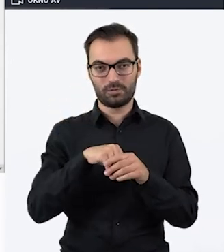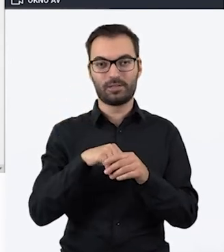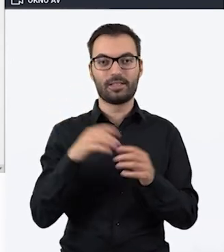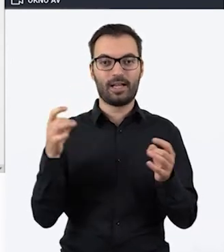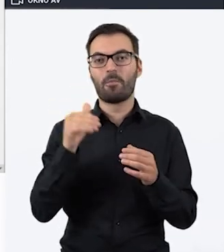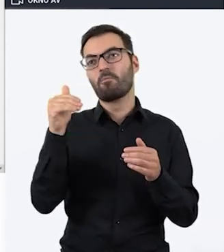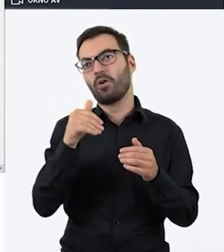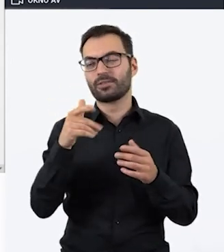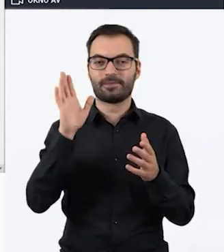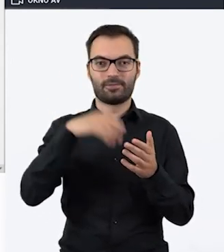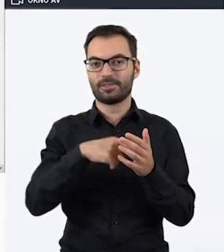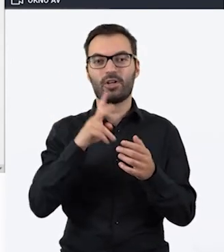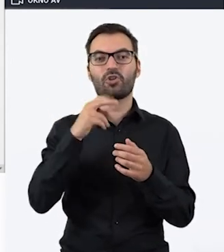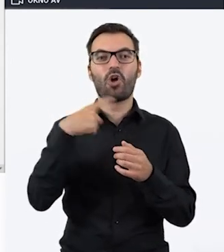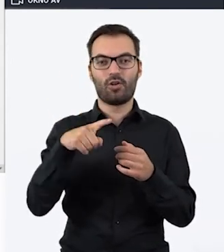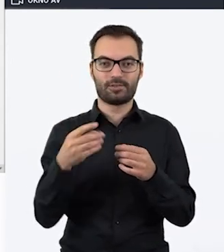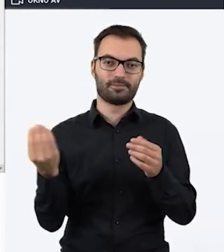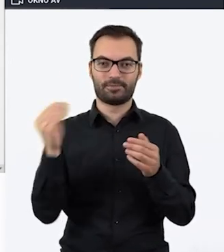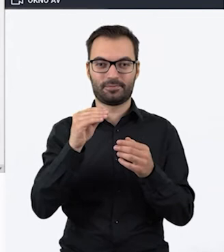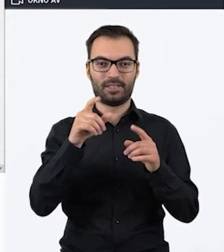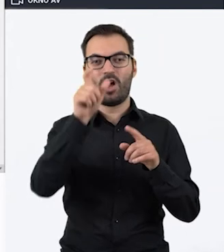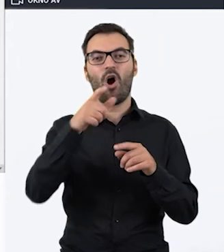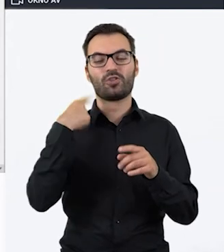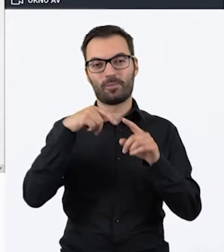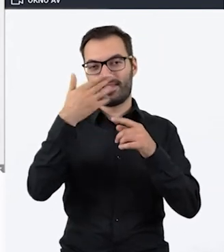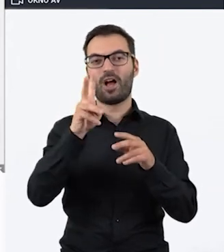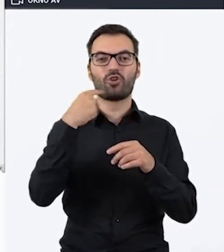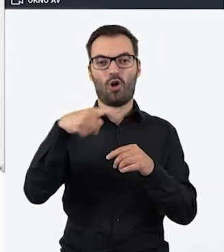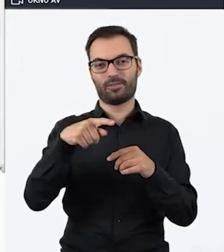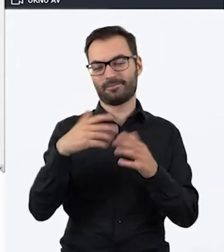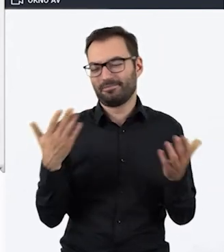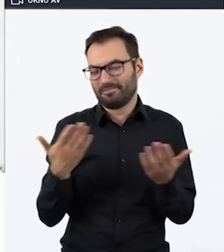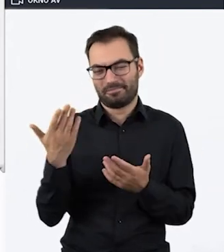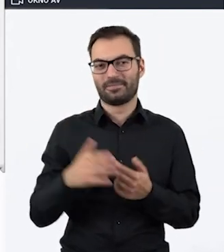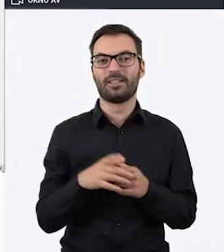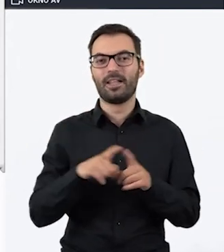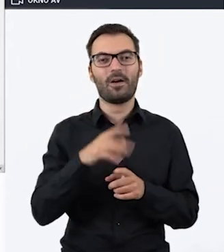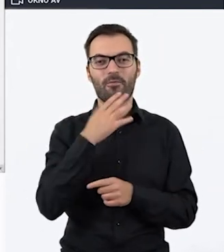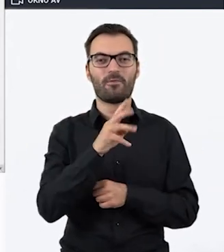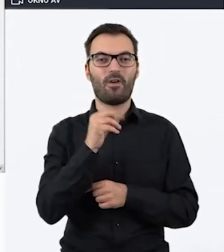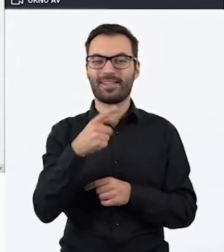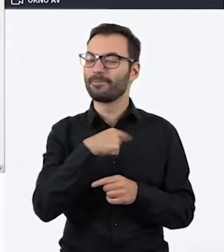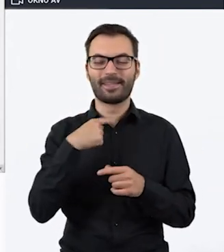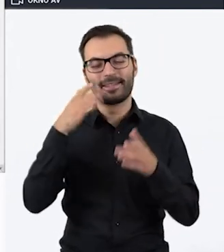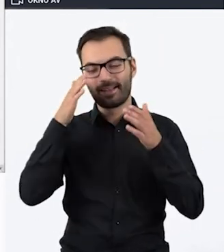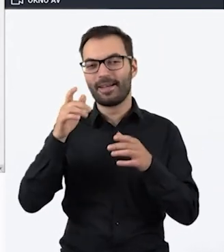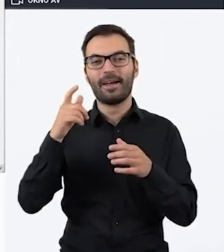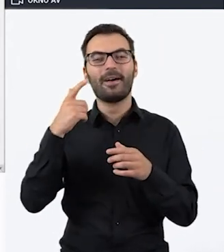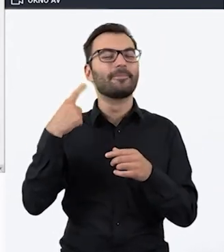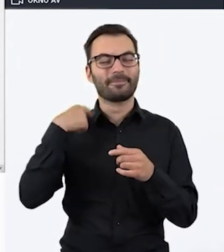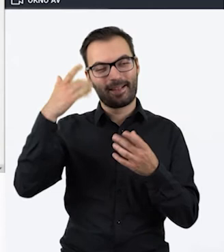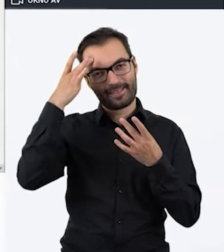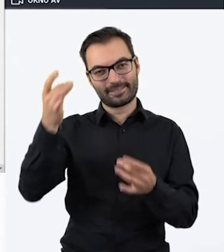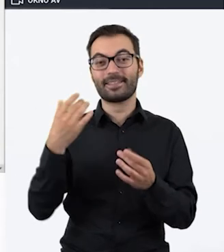można, nie wiem, przypisać nawet jakiś kod danej osobie. Właśnie tak jak Wojtek mówi, my tutaj patrzyliśmy pod tym względem, że